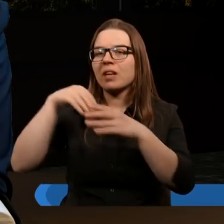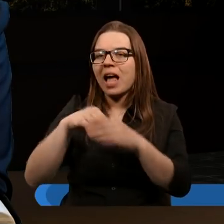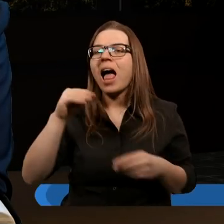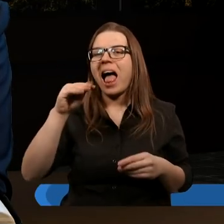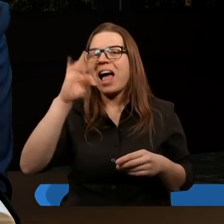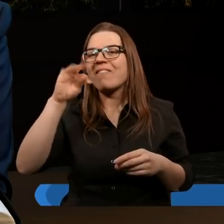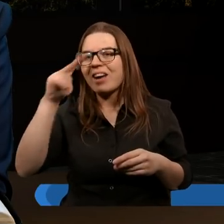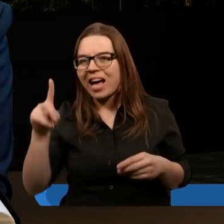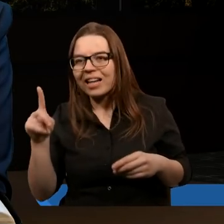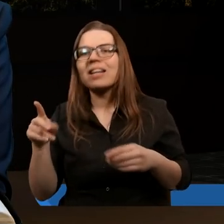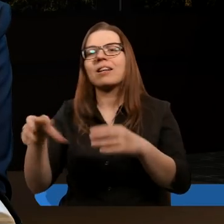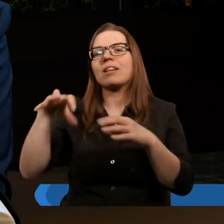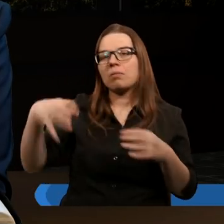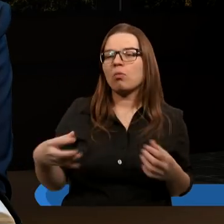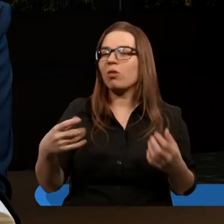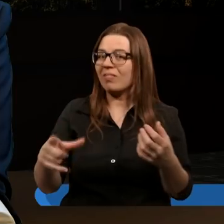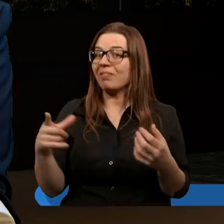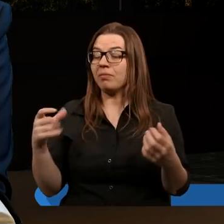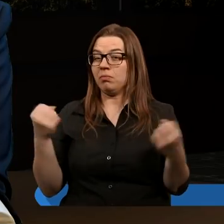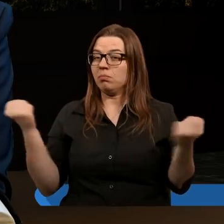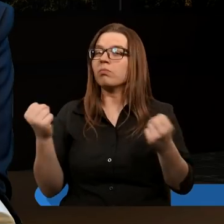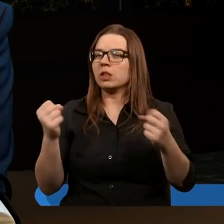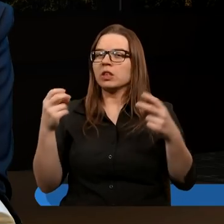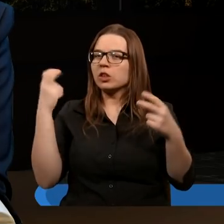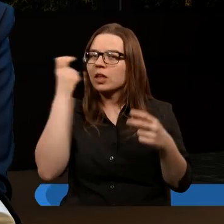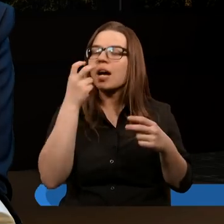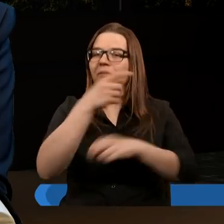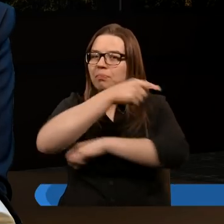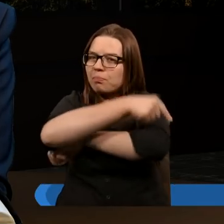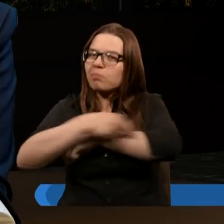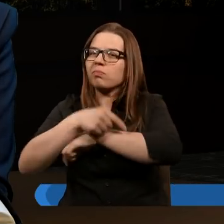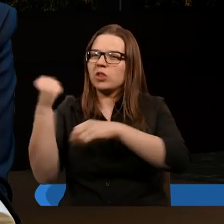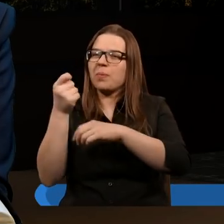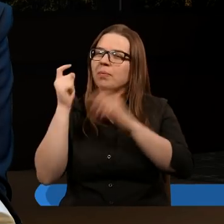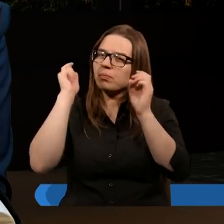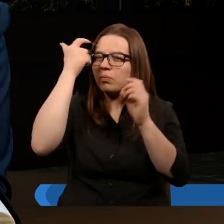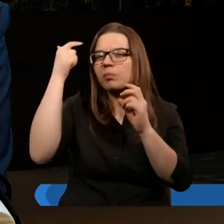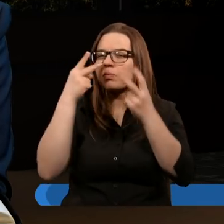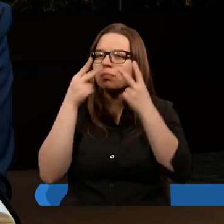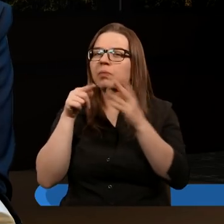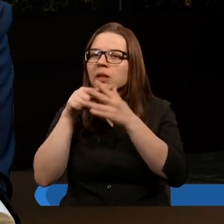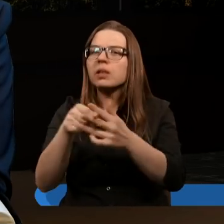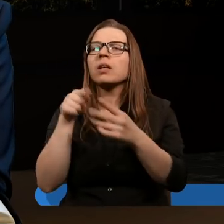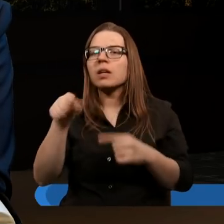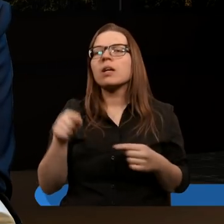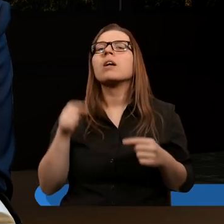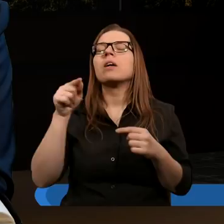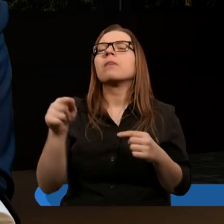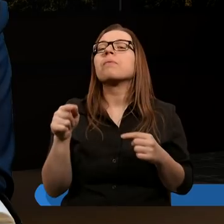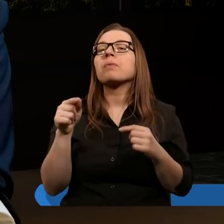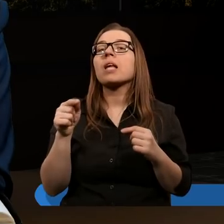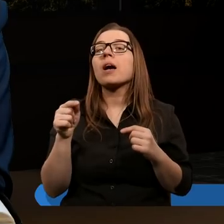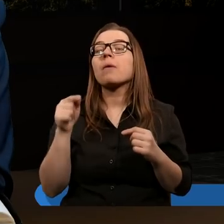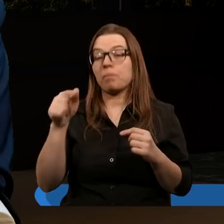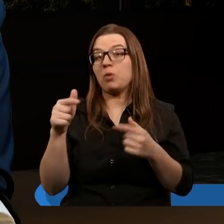Efezie, warto to też mocno podkreślić, że oni byli sprawiedliwi tą sprawiedliwością Bożą, prawda? Oni czerpali z tej bieli